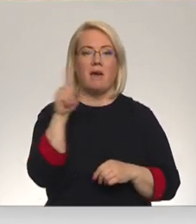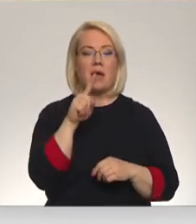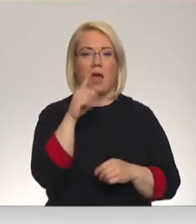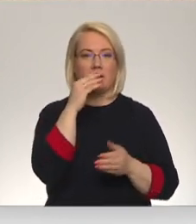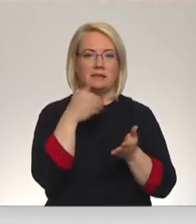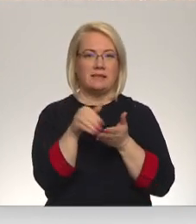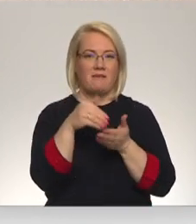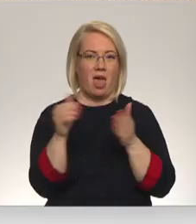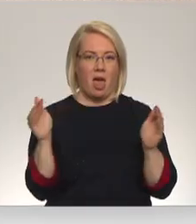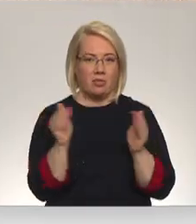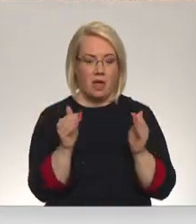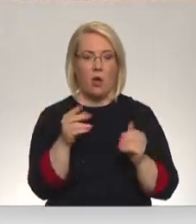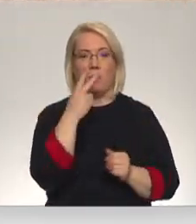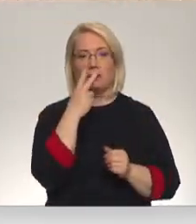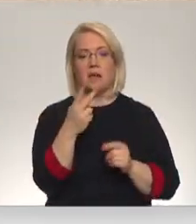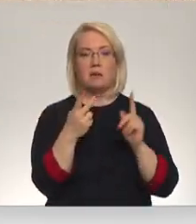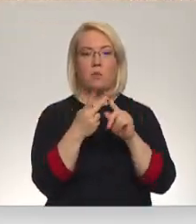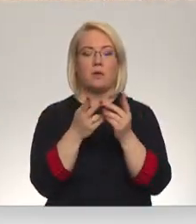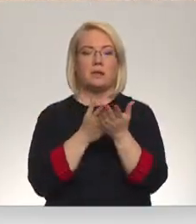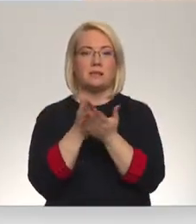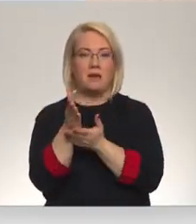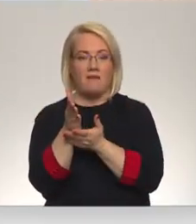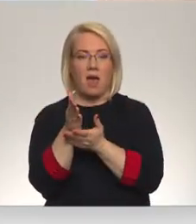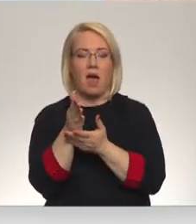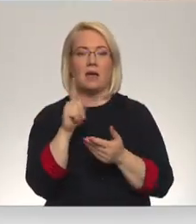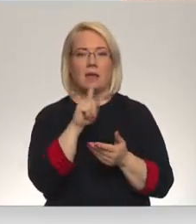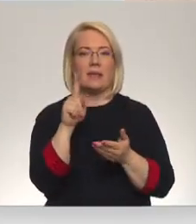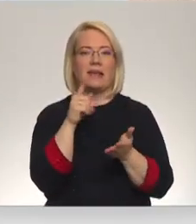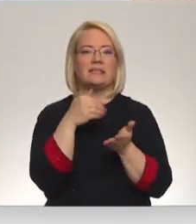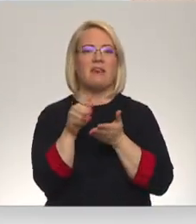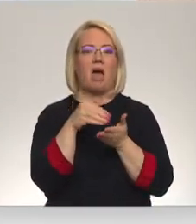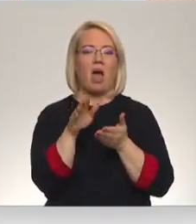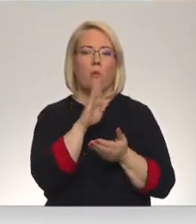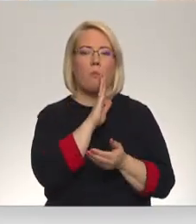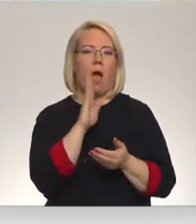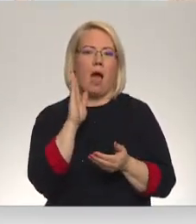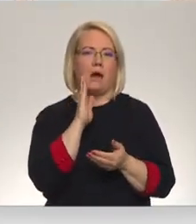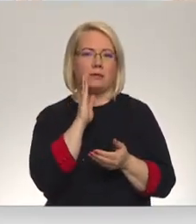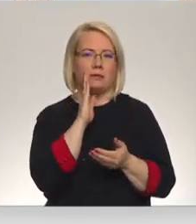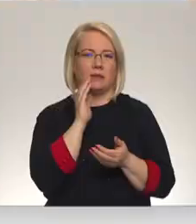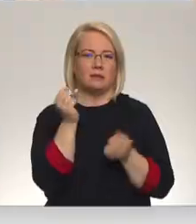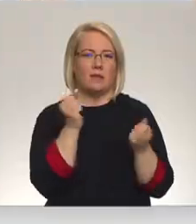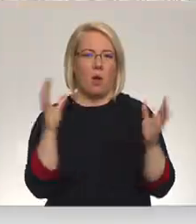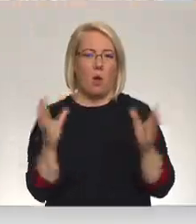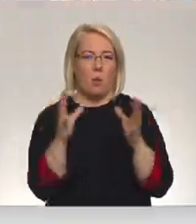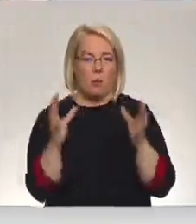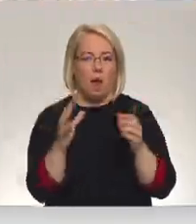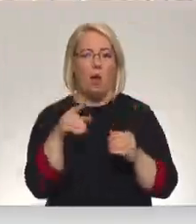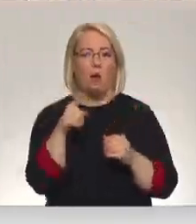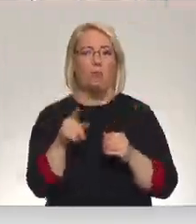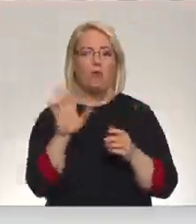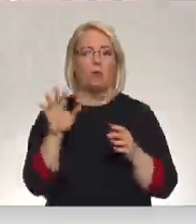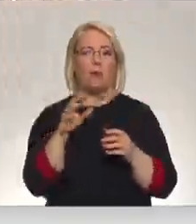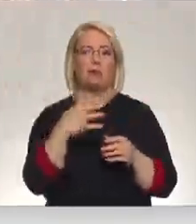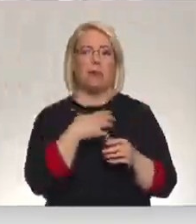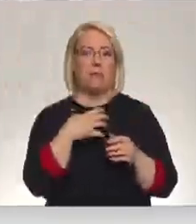Un otrs ir, ka mēs redzam tendenci, ka tālpa sivēni mātas. Un, kā es minēju, jo līvāka populācija, jo vīrusi